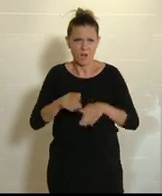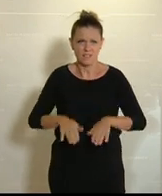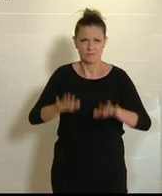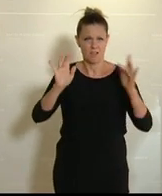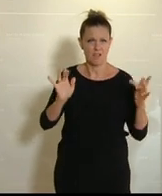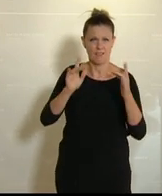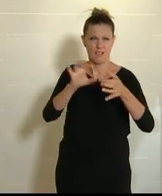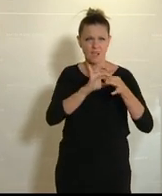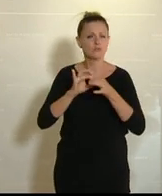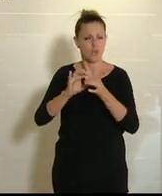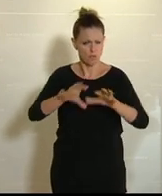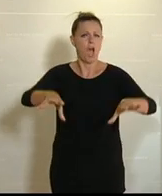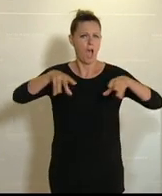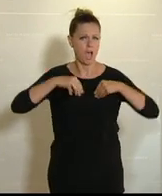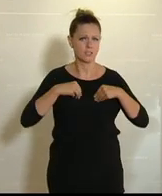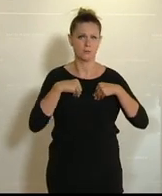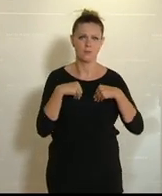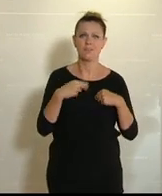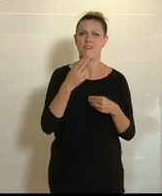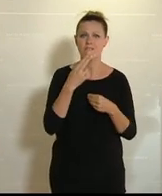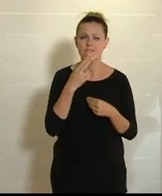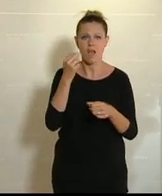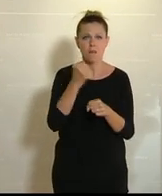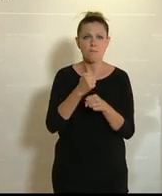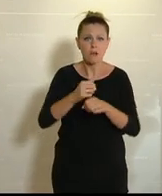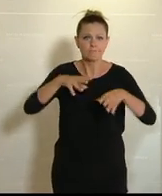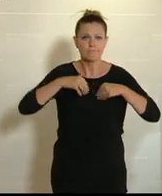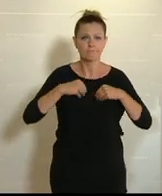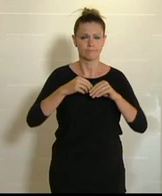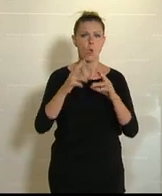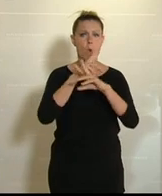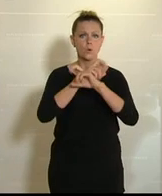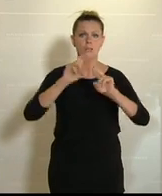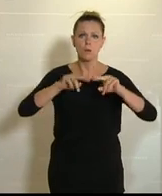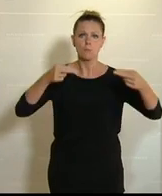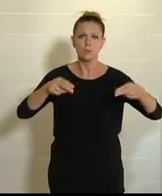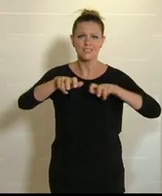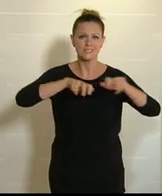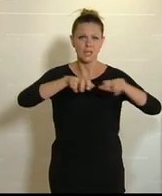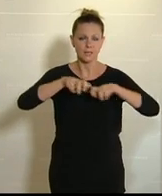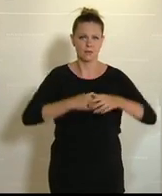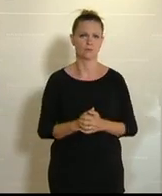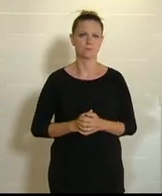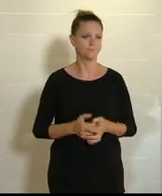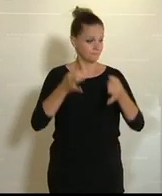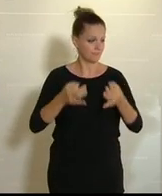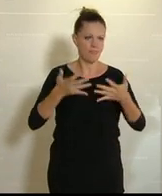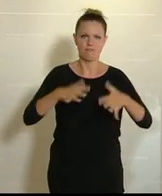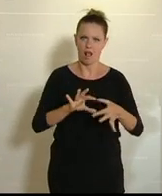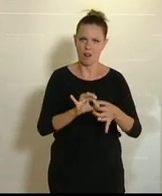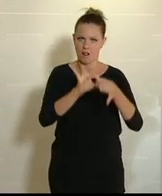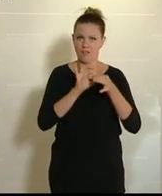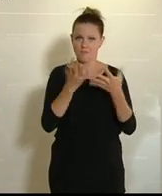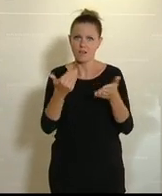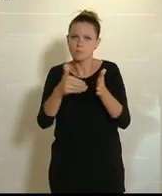Gegengesellschaft durch die österreichische Bundesregierung. Bleiben wir beim konkreten Fall. Was braucht